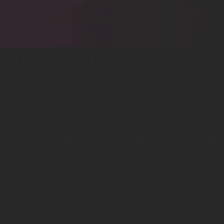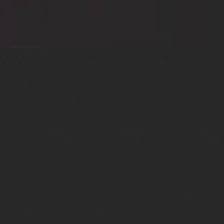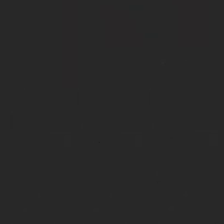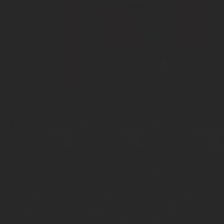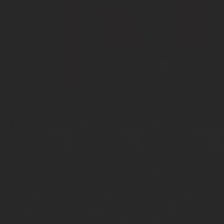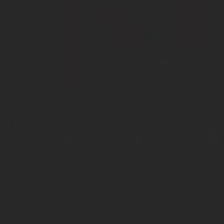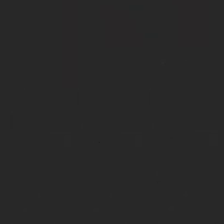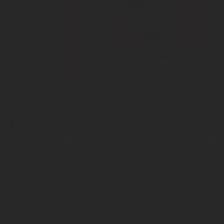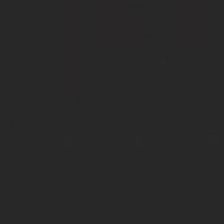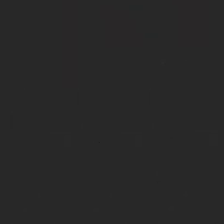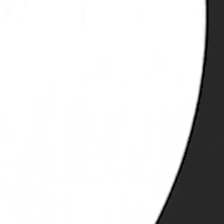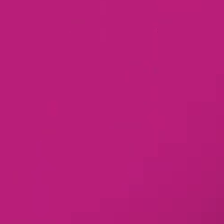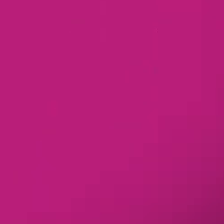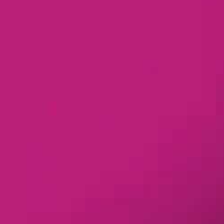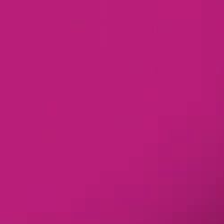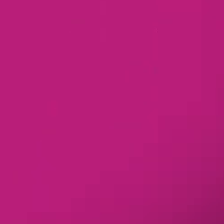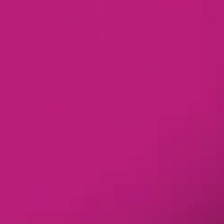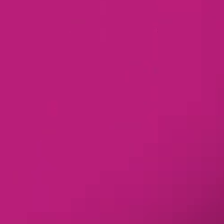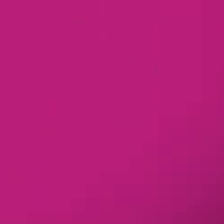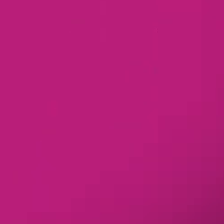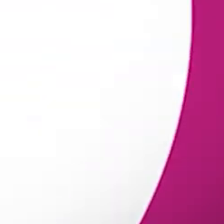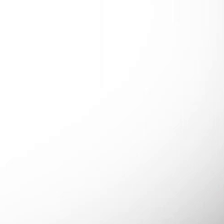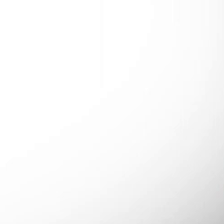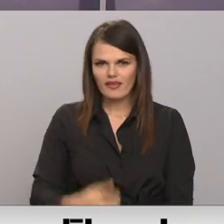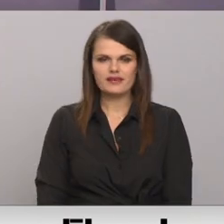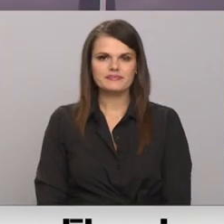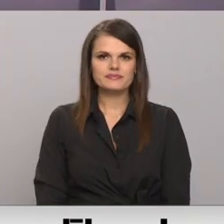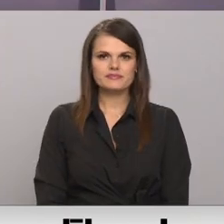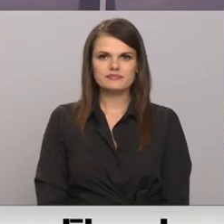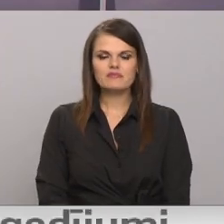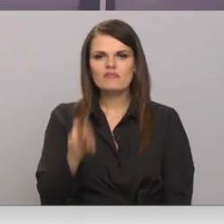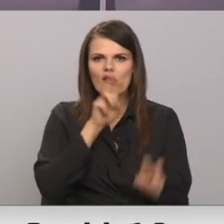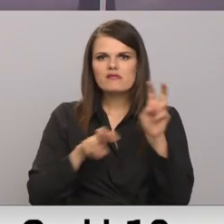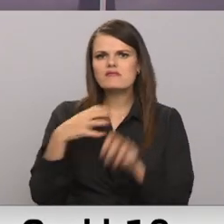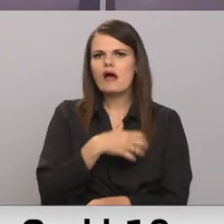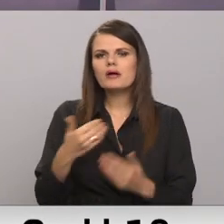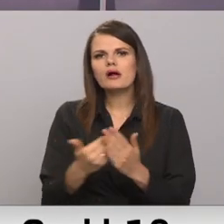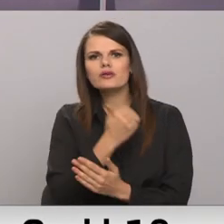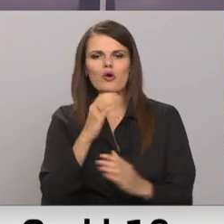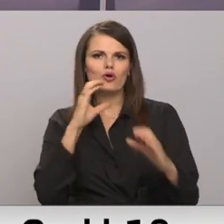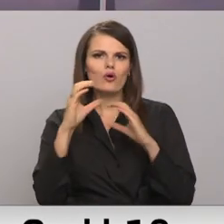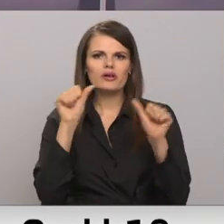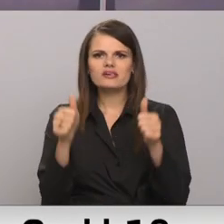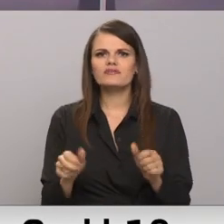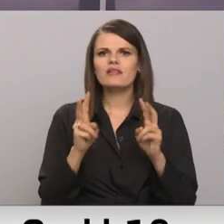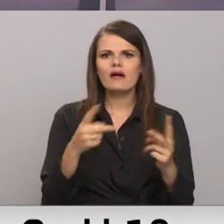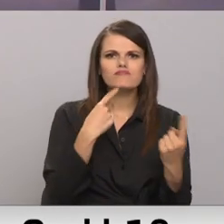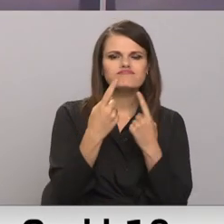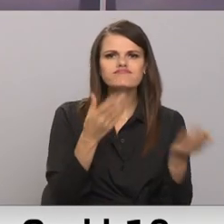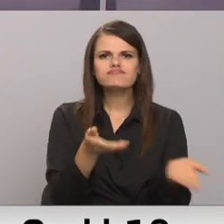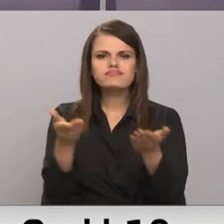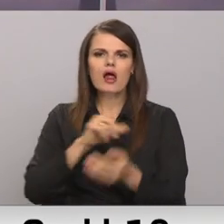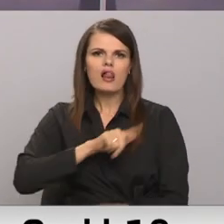Re! Viss ēters ir te! Jāmeklē jaunis saziņas kanāli, kā uzrunāt Latvijas